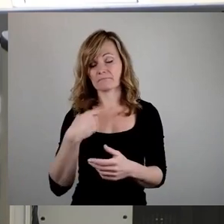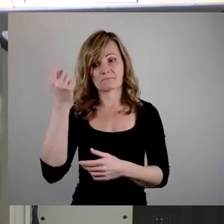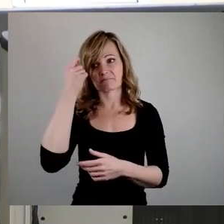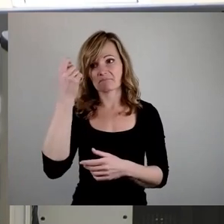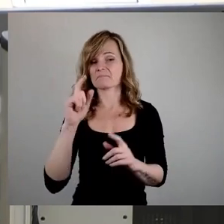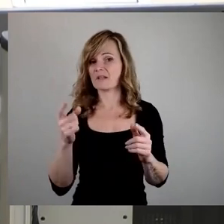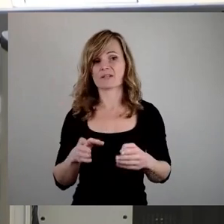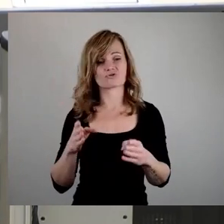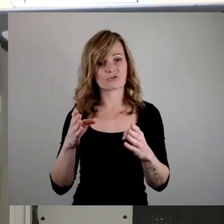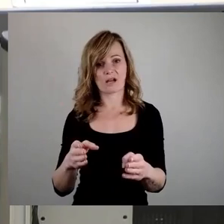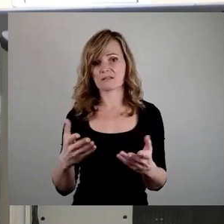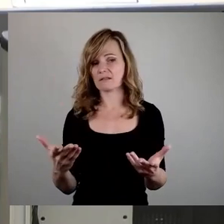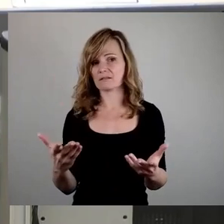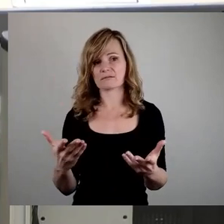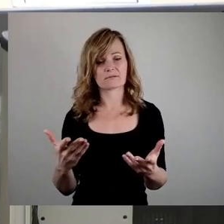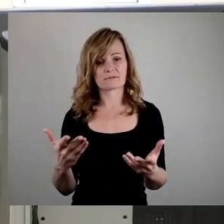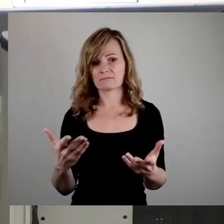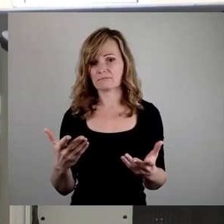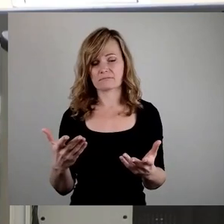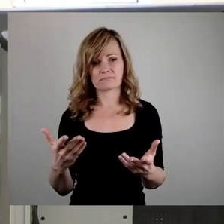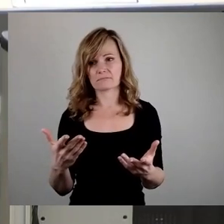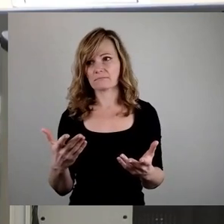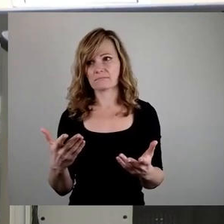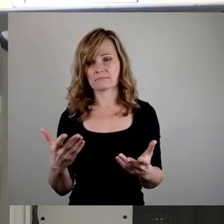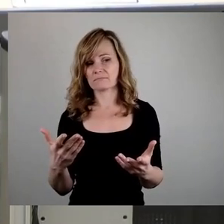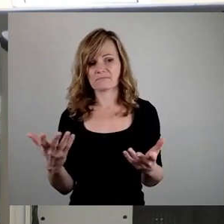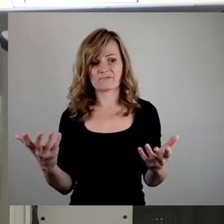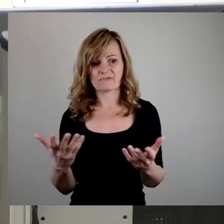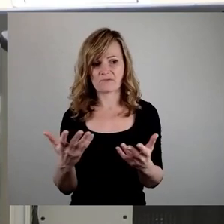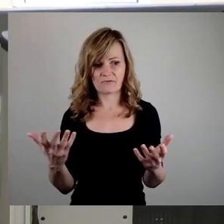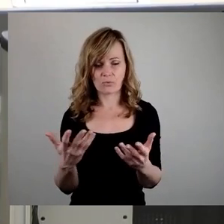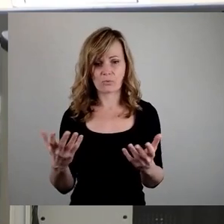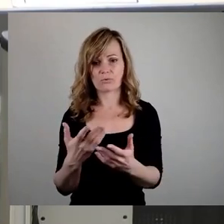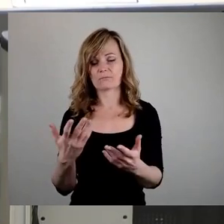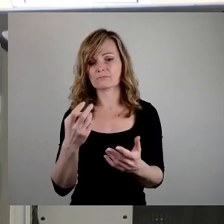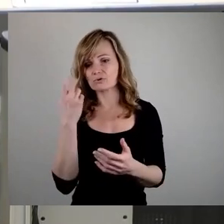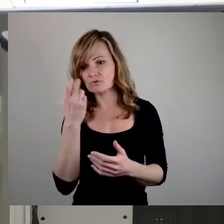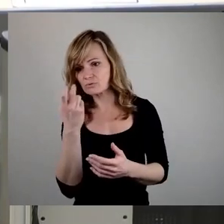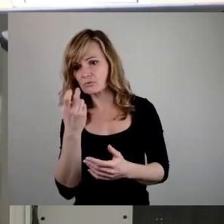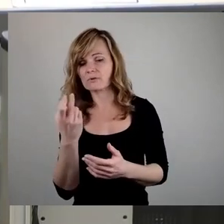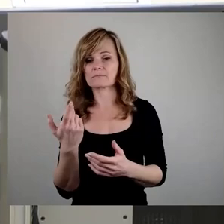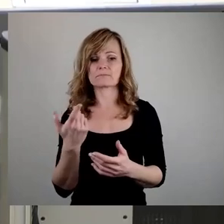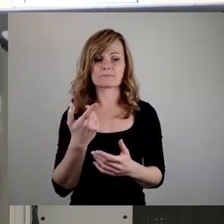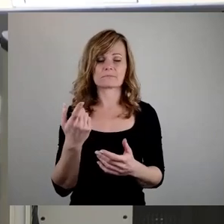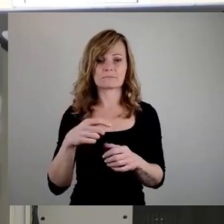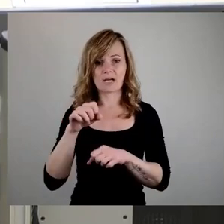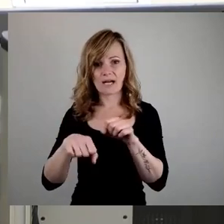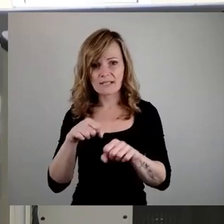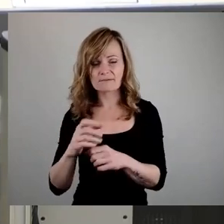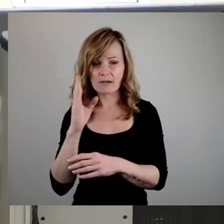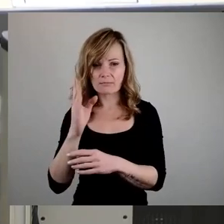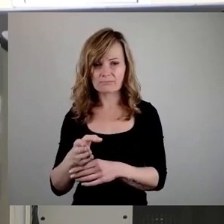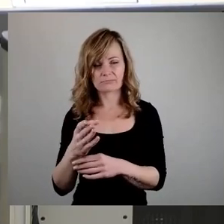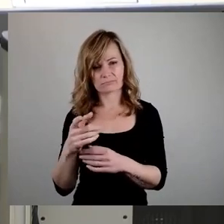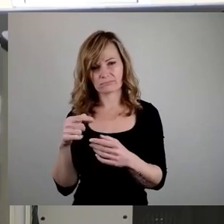ein, wo nicht nach einer Möglichkeit gesucht wurde, einen Weg für Radfahrer mit unterzubringen.